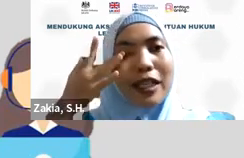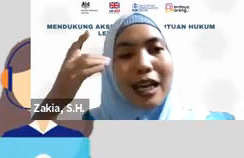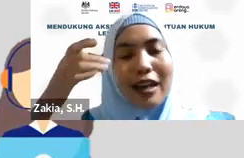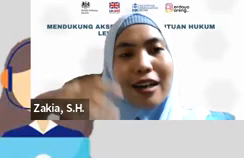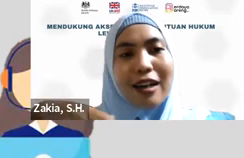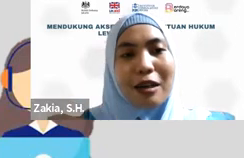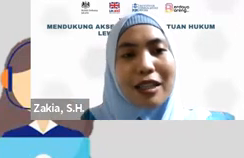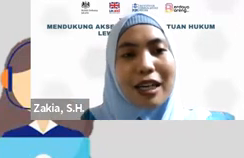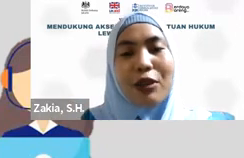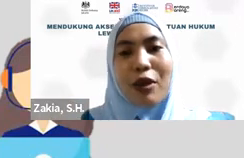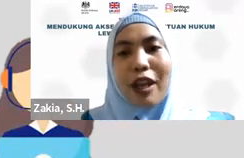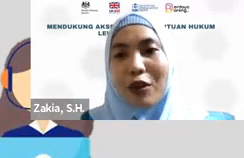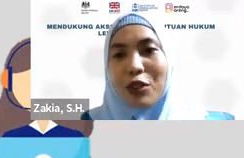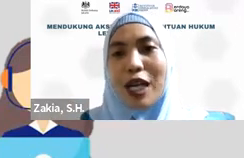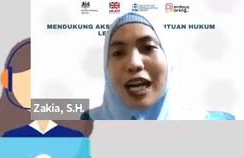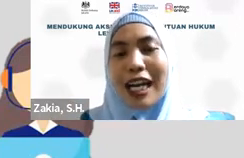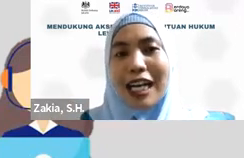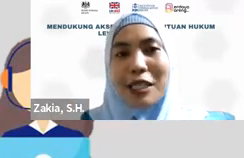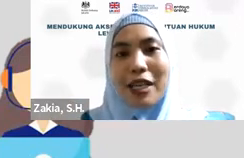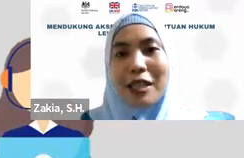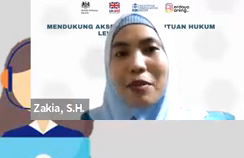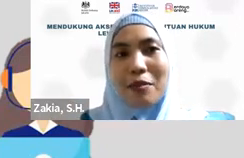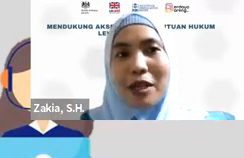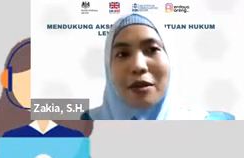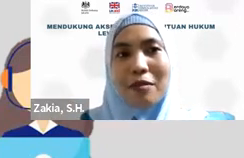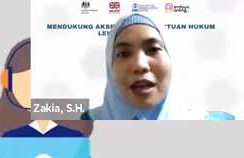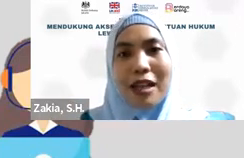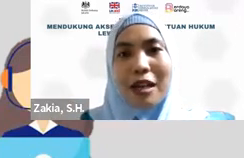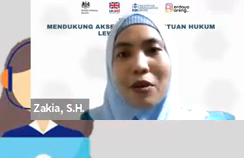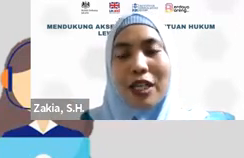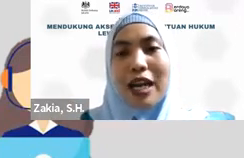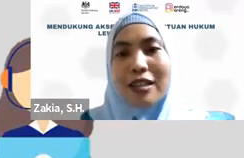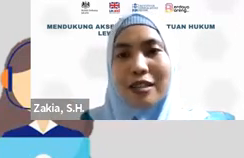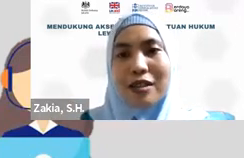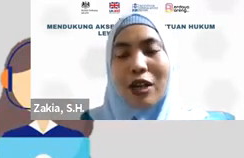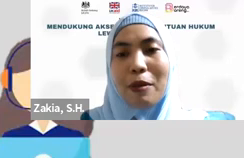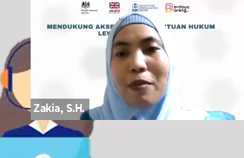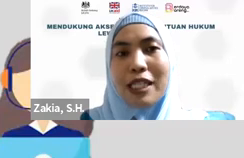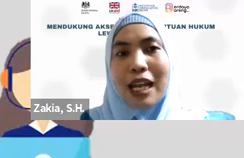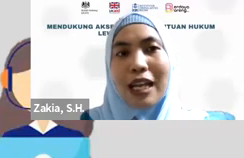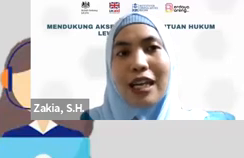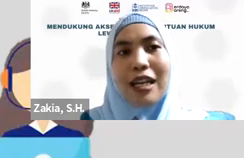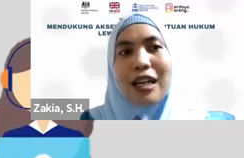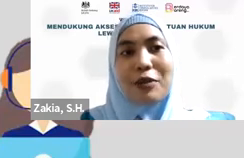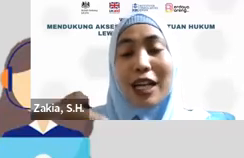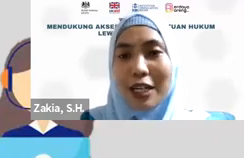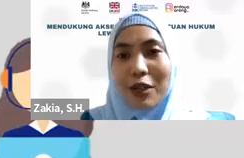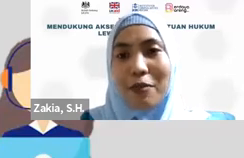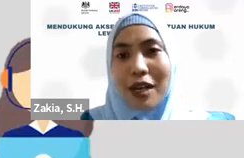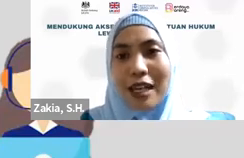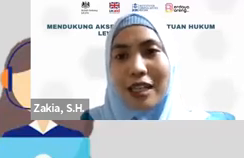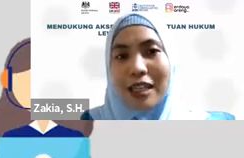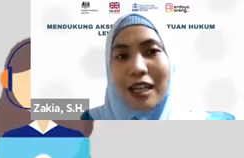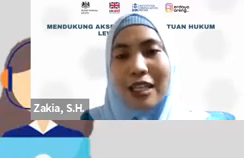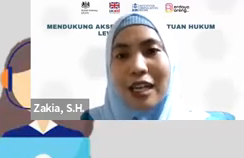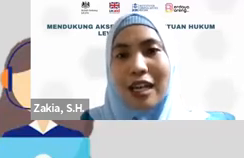sepertinya tergantung handphone juga karena ada sebagian teman-teman yang mengatakan bahwa ini akses oleh pembaca layar. Kemudian ada juga